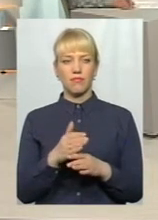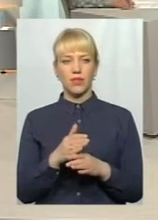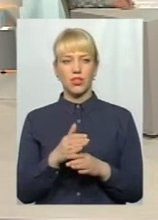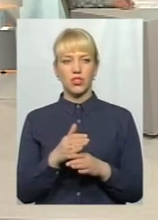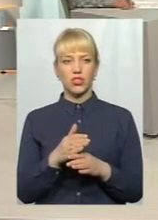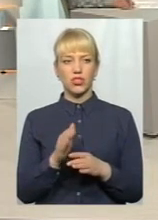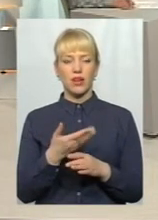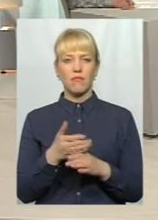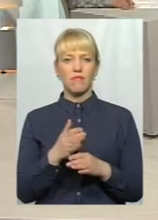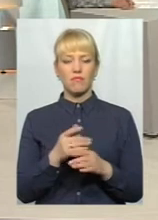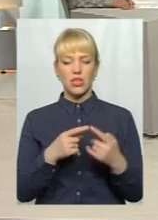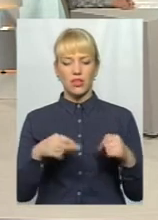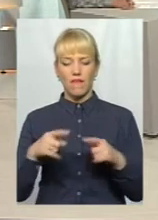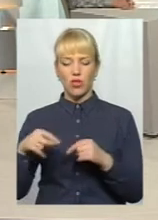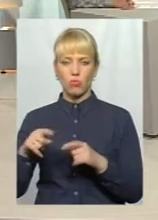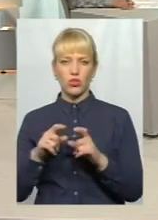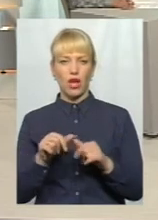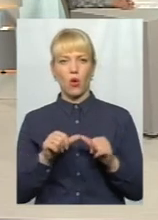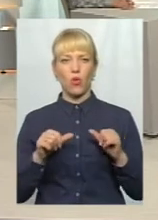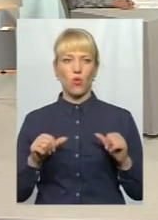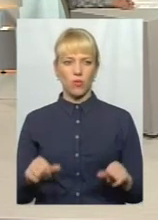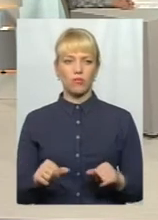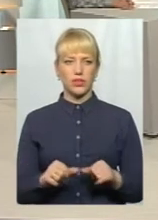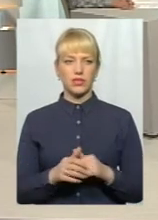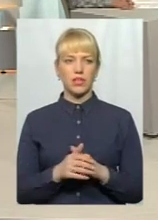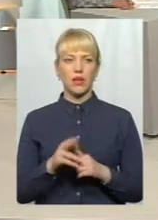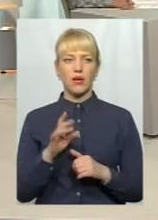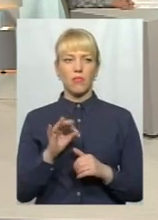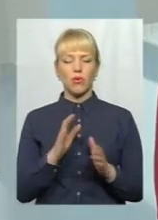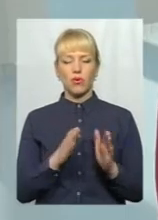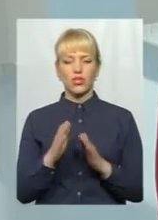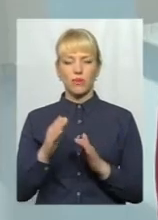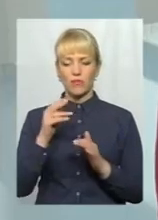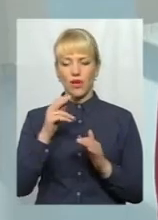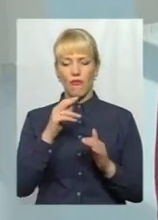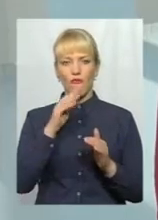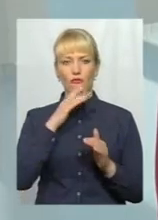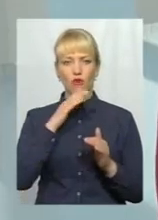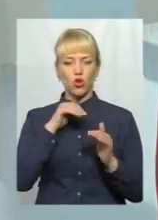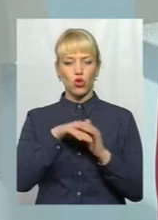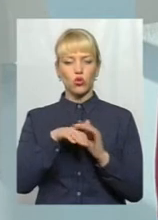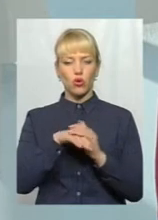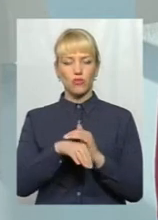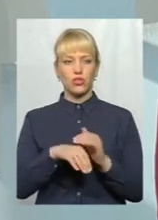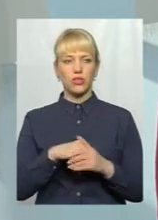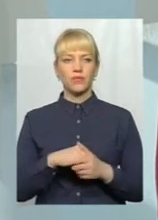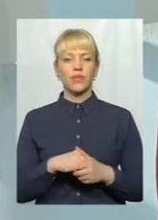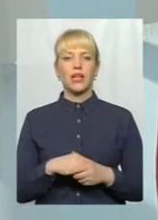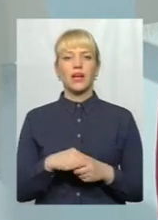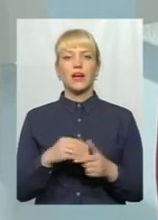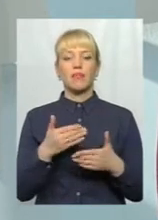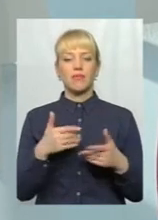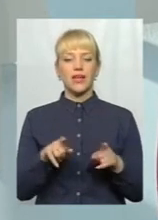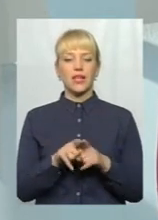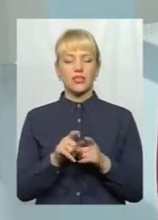Міжвідомча комісія встановленню режимів роботи водосховищ, Дністровського, Дніпровського. Ми неодноразово